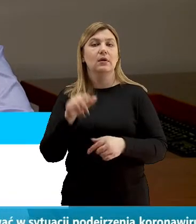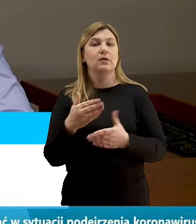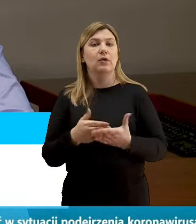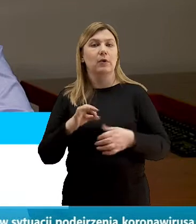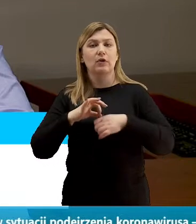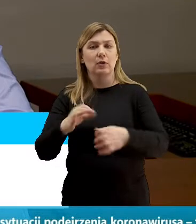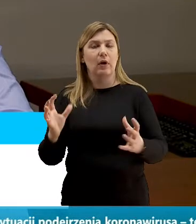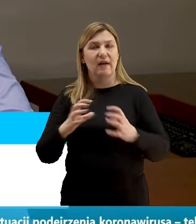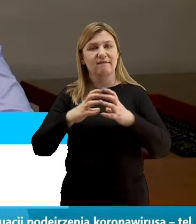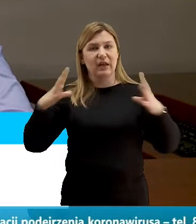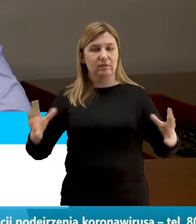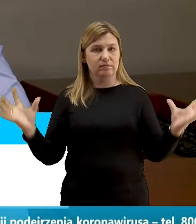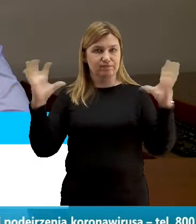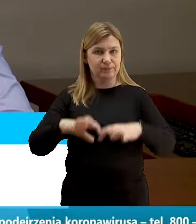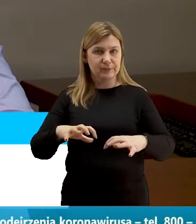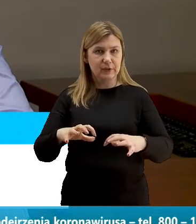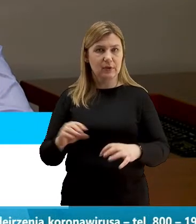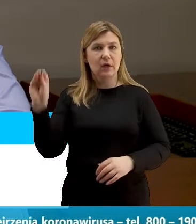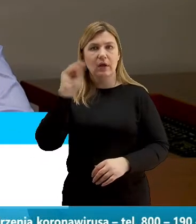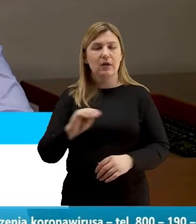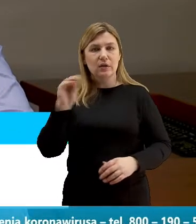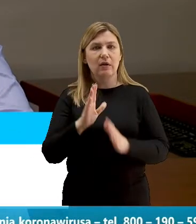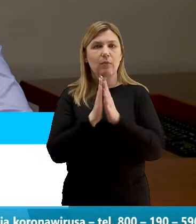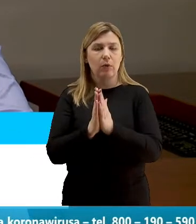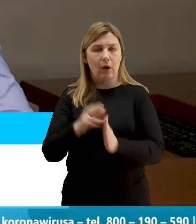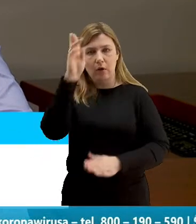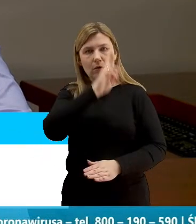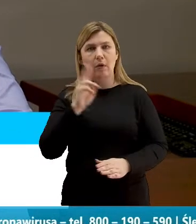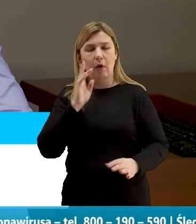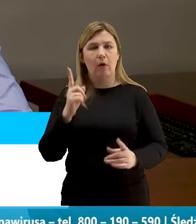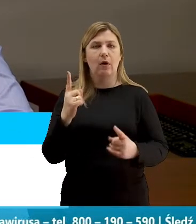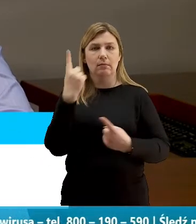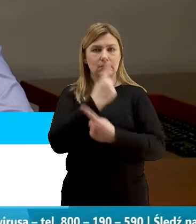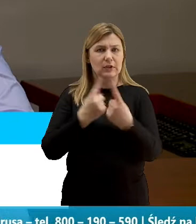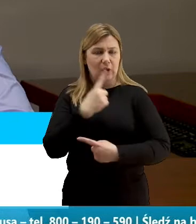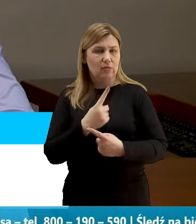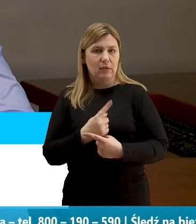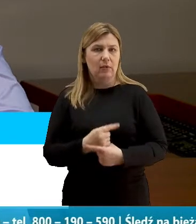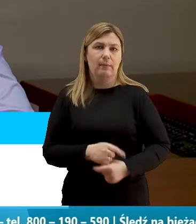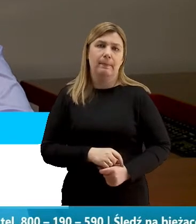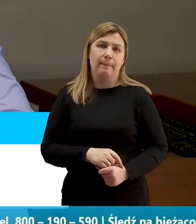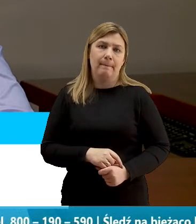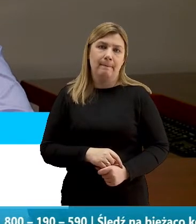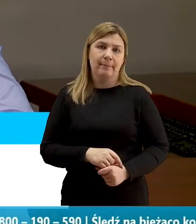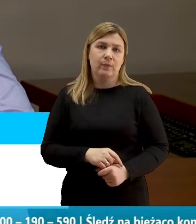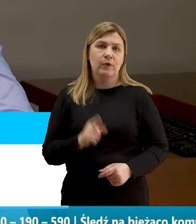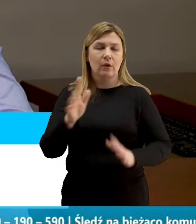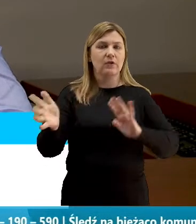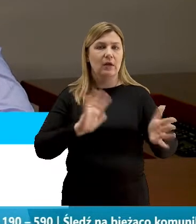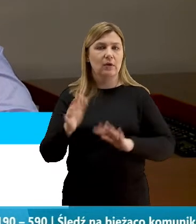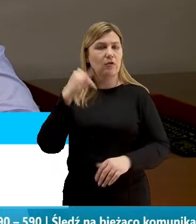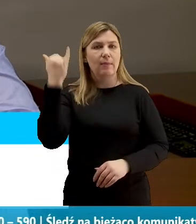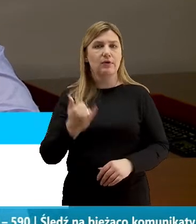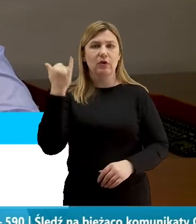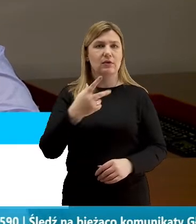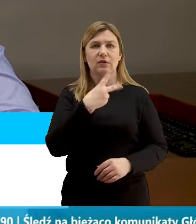większych skupisk. Jeszcze czas apeluję do rodziców o rozwagę, o zadbania, aby dzieci nie udawały